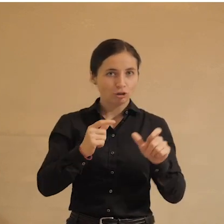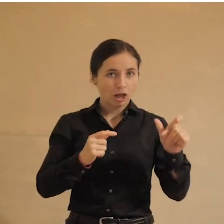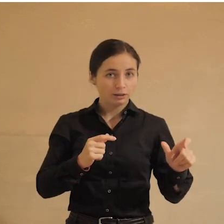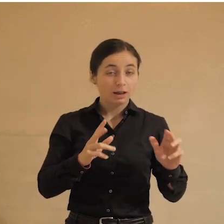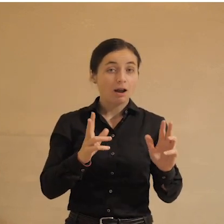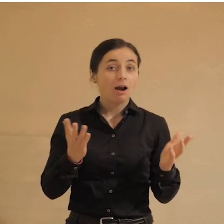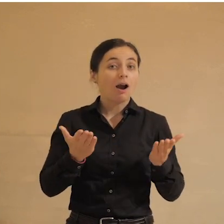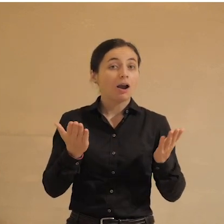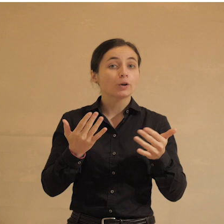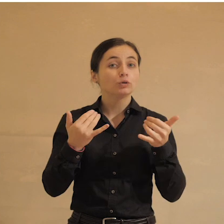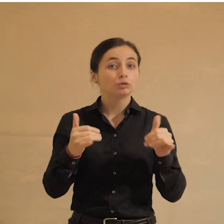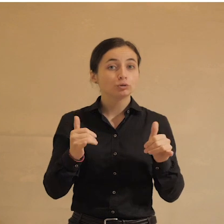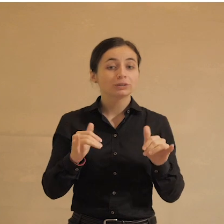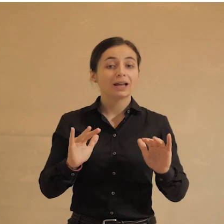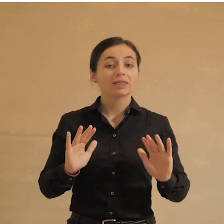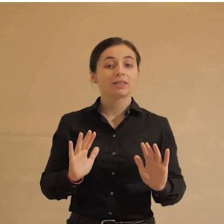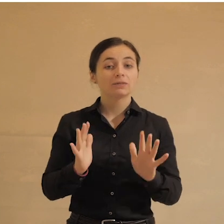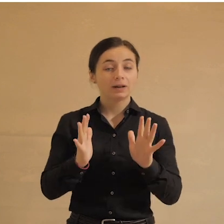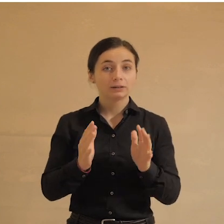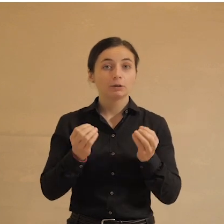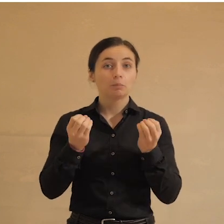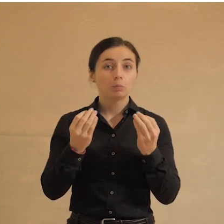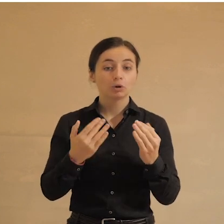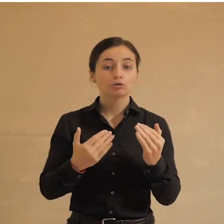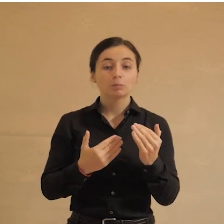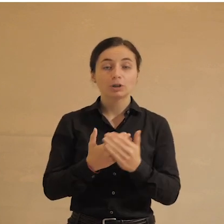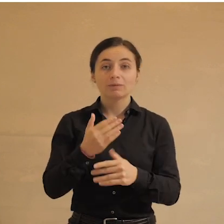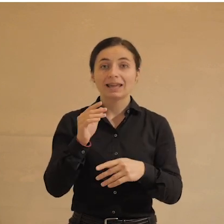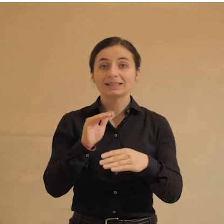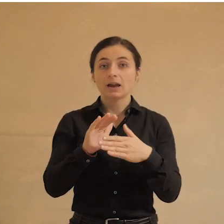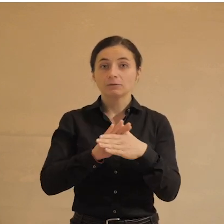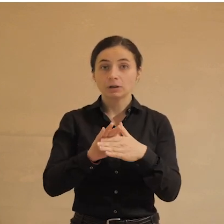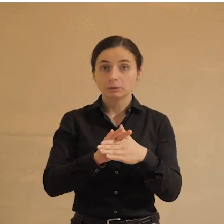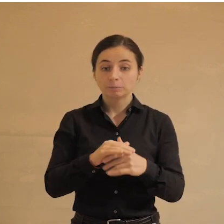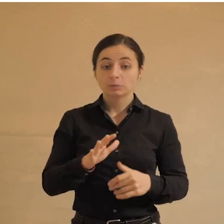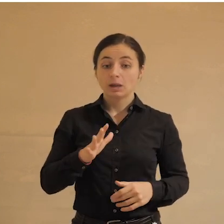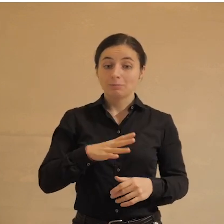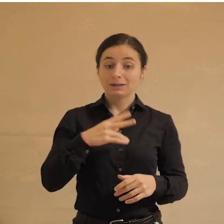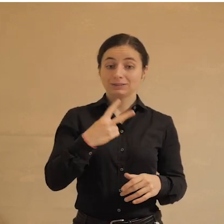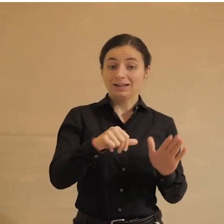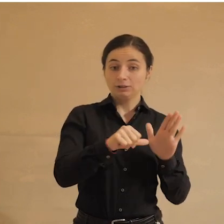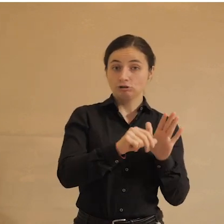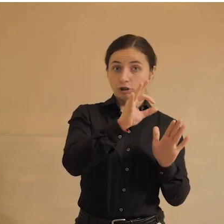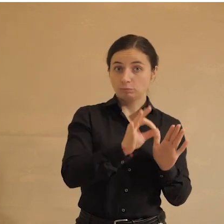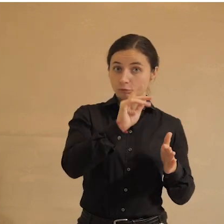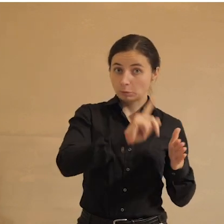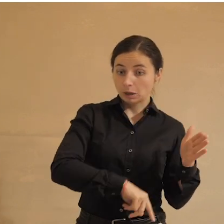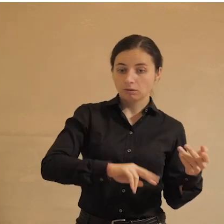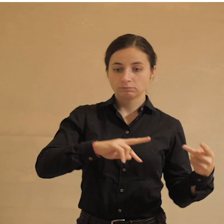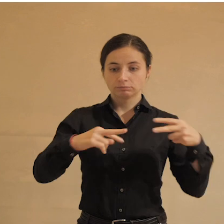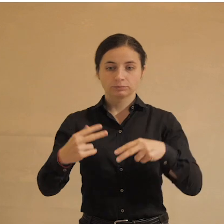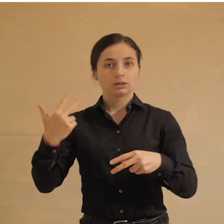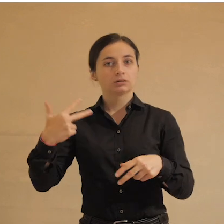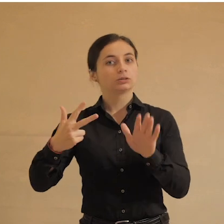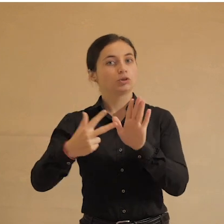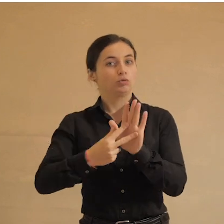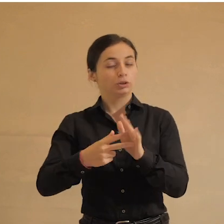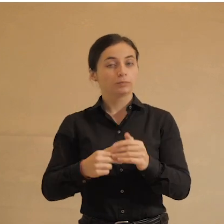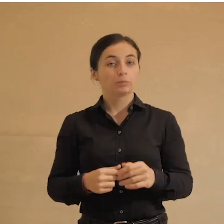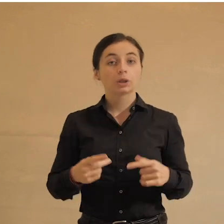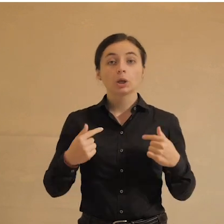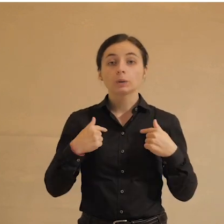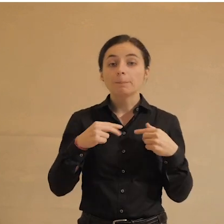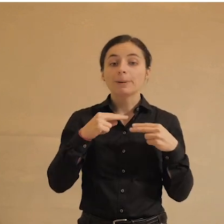чудеса творит просто обновление фамилии. Было 26% полностью доверяют, стало 38%. Но я бы тут